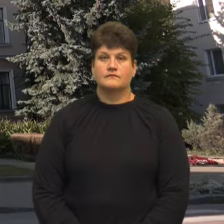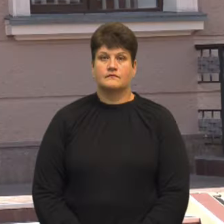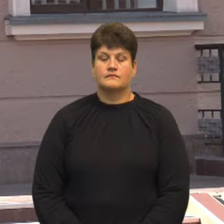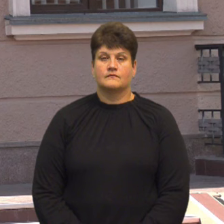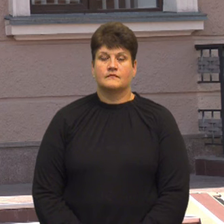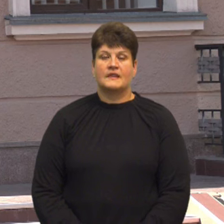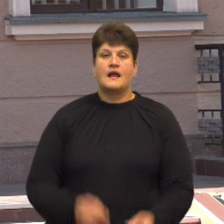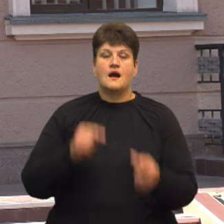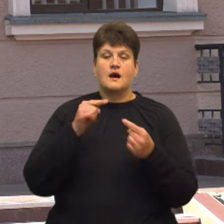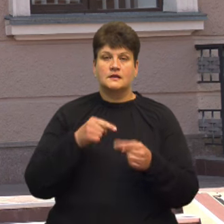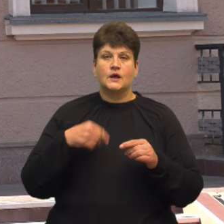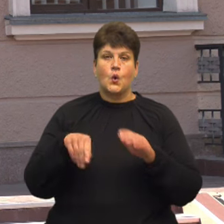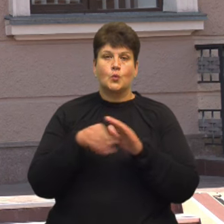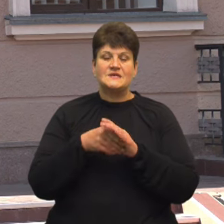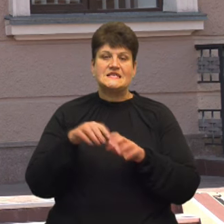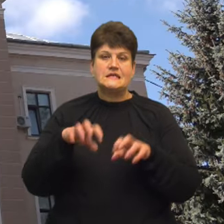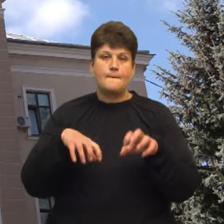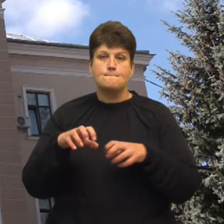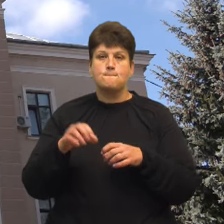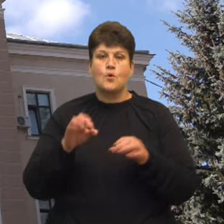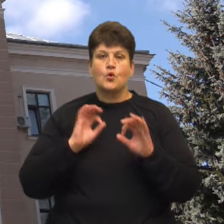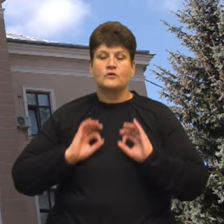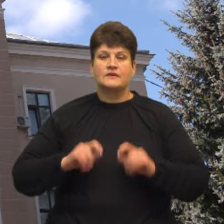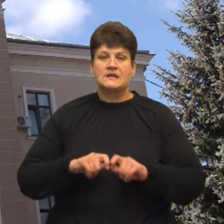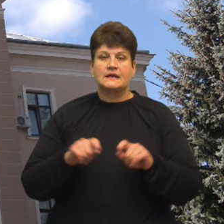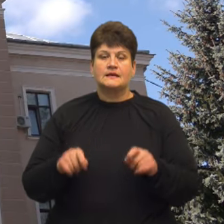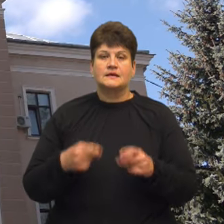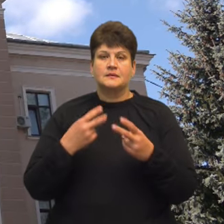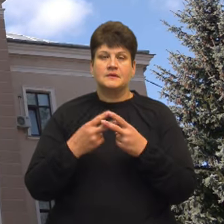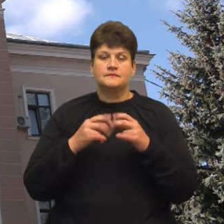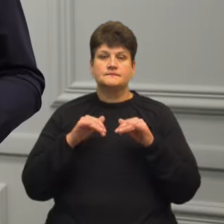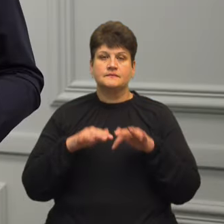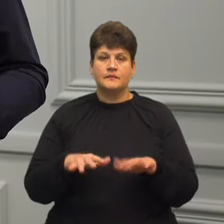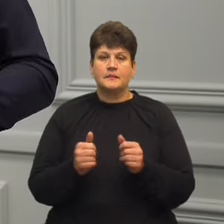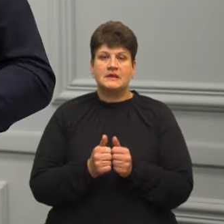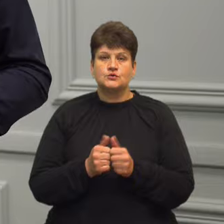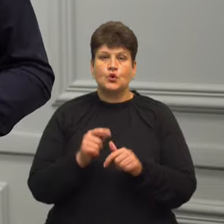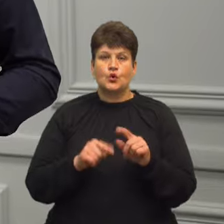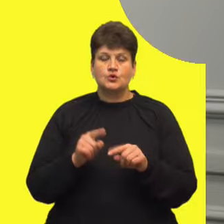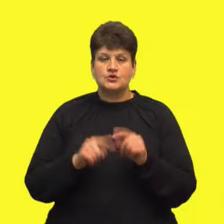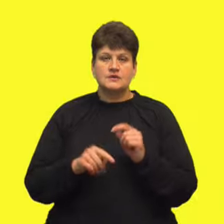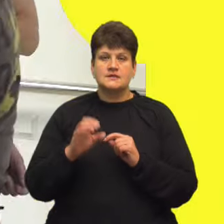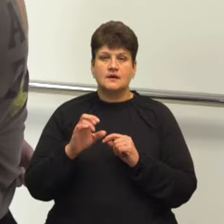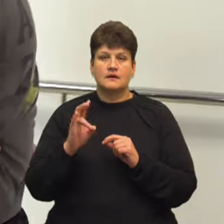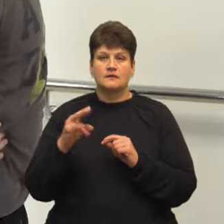Антикорупційна прокуратура відкрила кримінальне провадження щодо близької родички міського голови Тернополя Сергія Надала